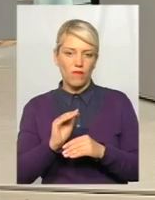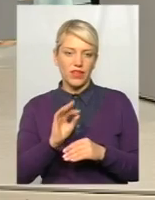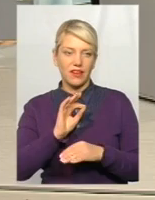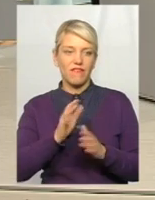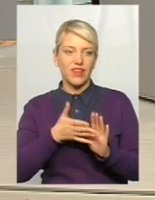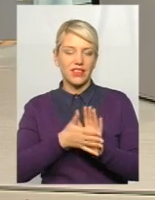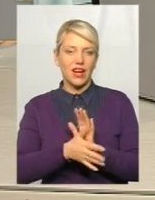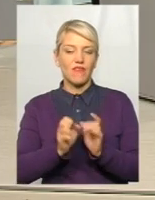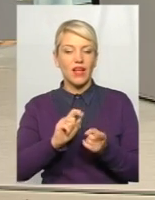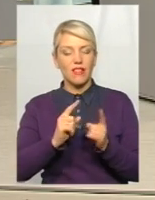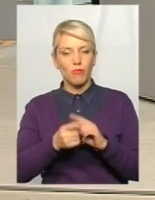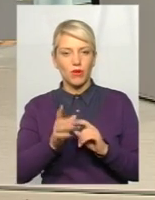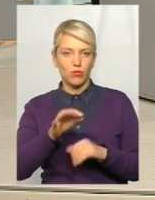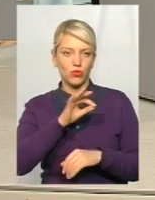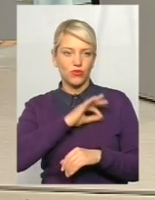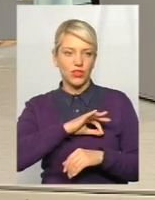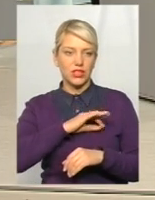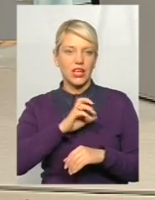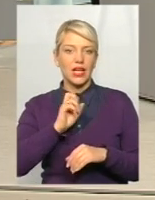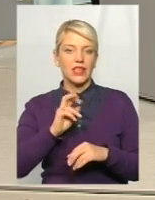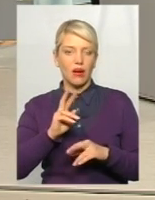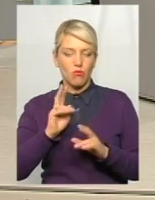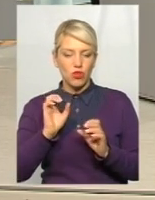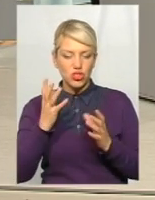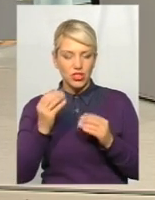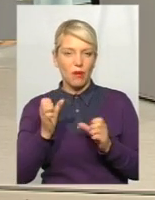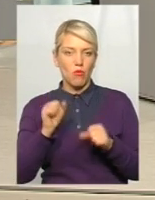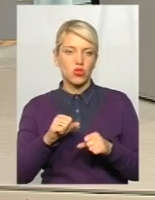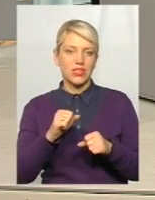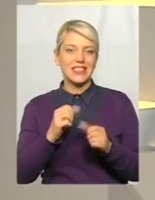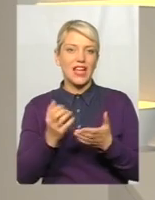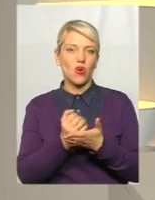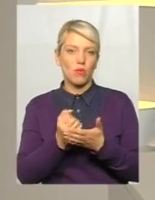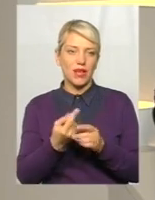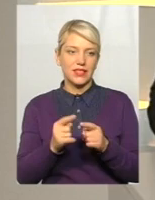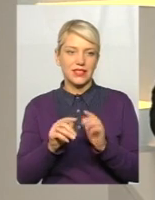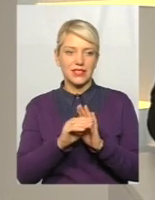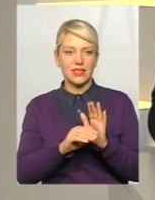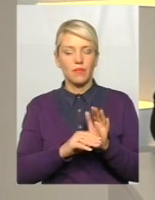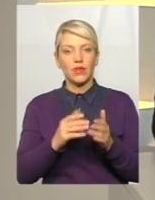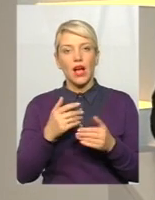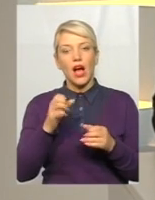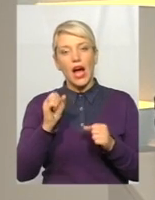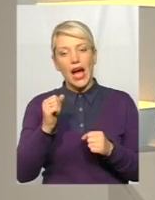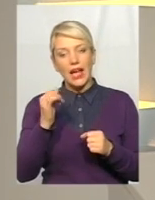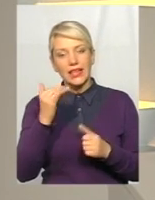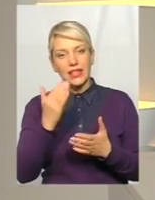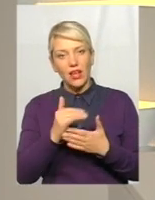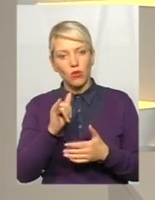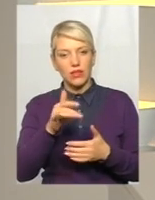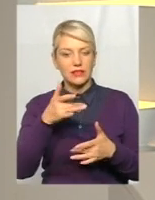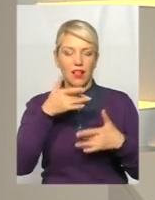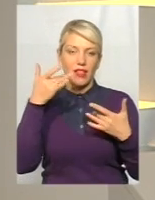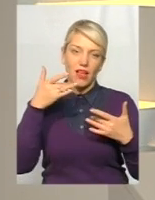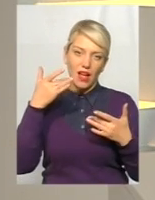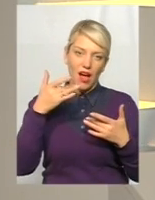певні способи, методи, як заробляти на цій системі. А є, до прикладу, легка версія, розширена версія? Від